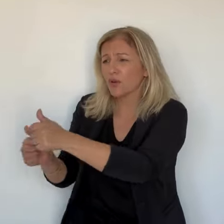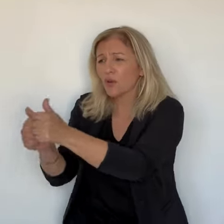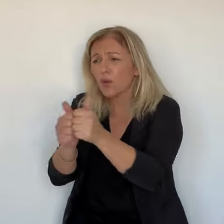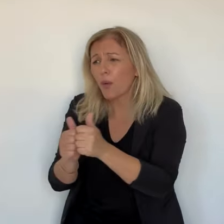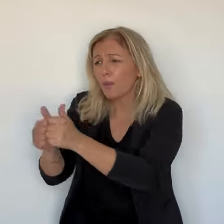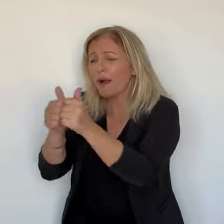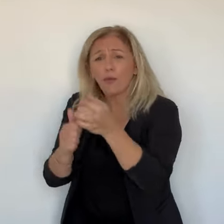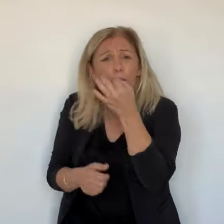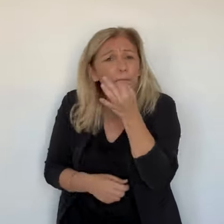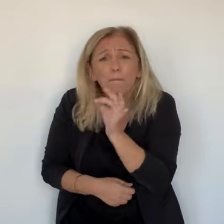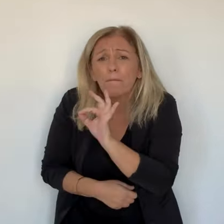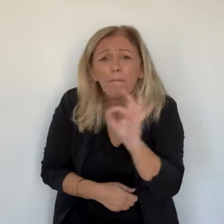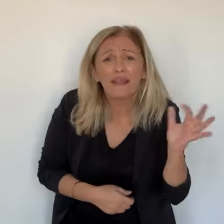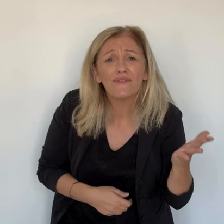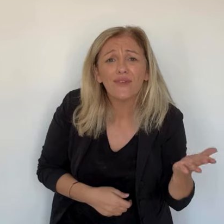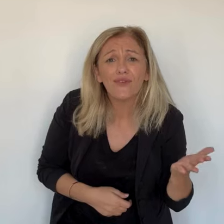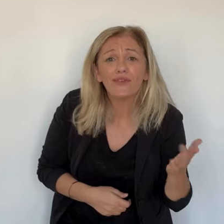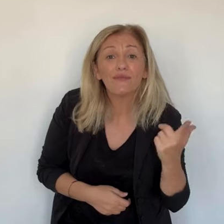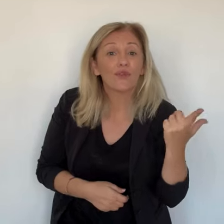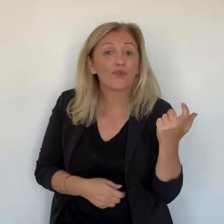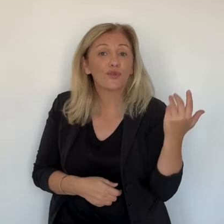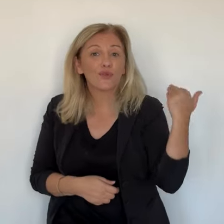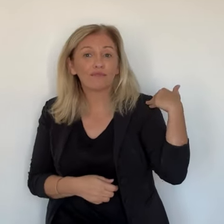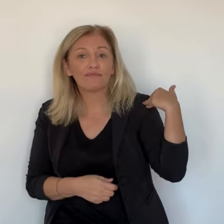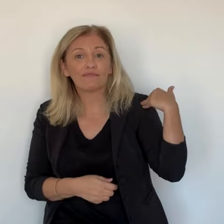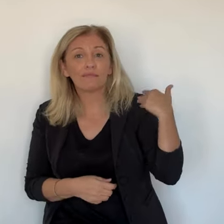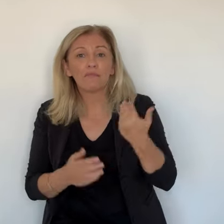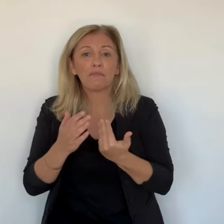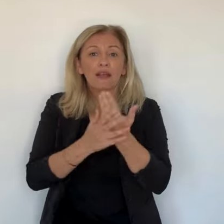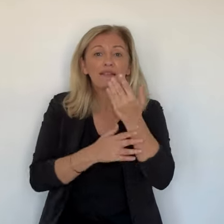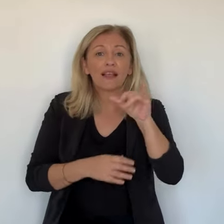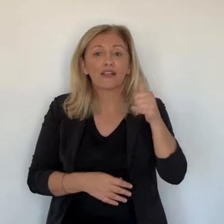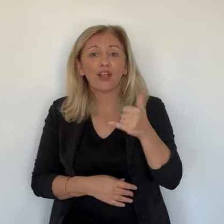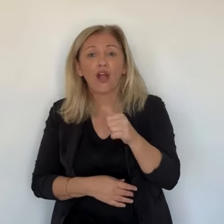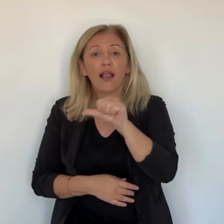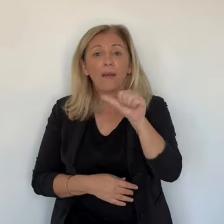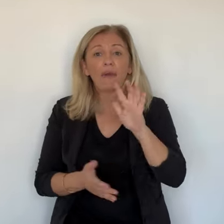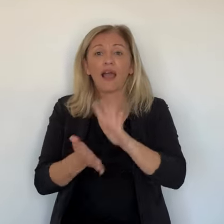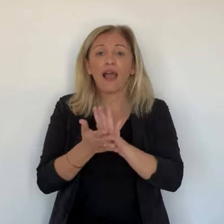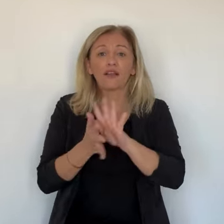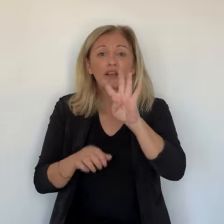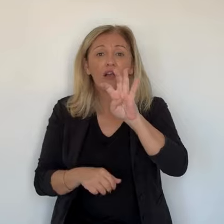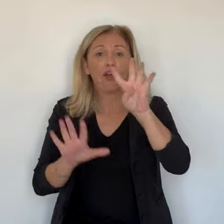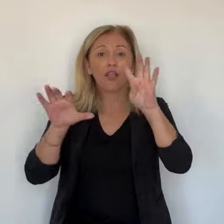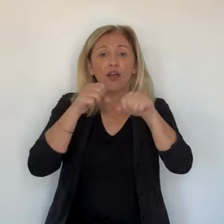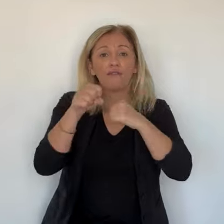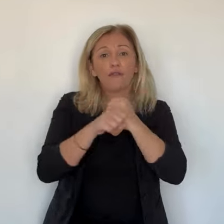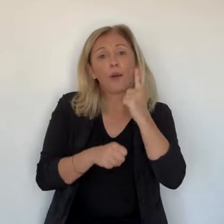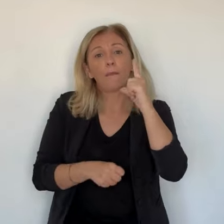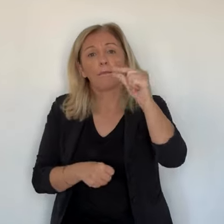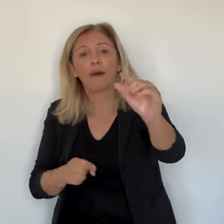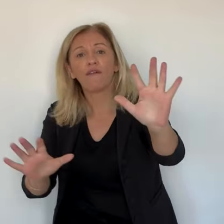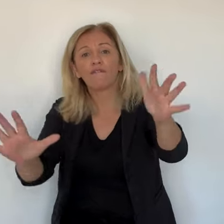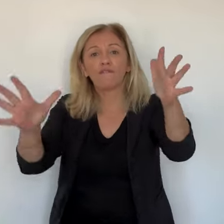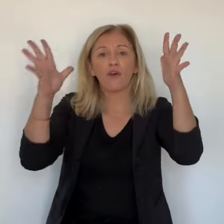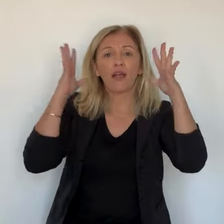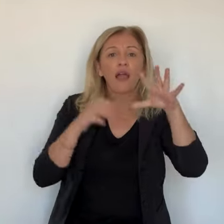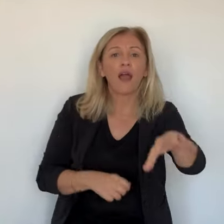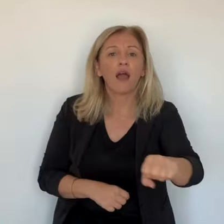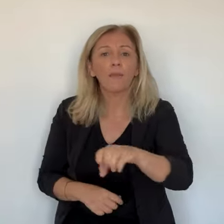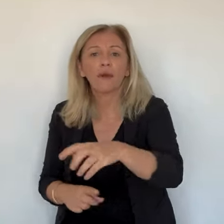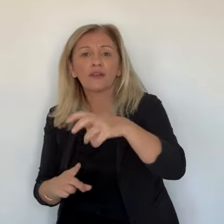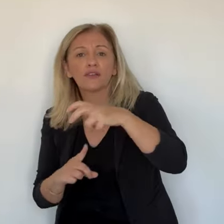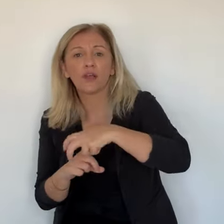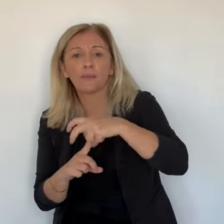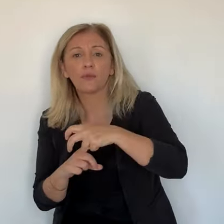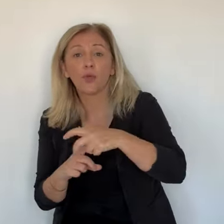Parti cueillir des champignons avant-hier dans la matinée, l'homme, âgé de 49 ans, n'avait plus donné signe de vie alors qu'il devait rentrer pour